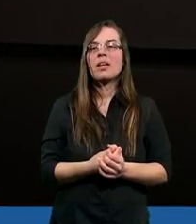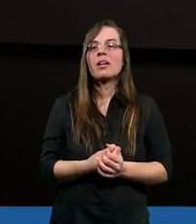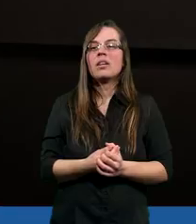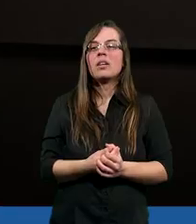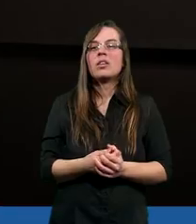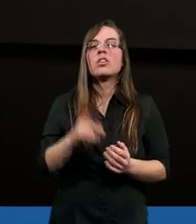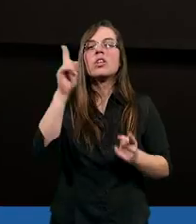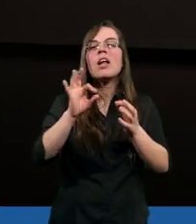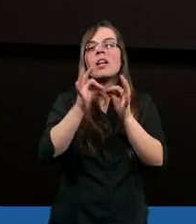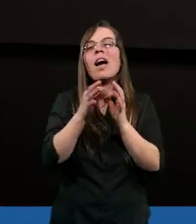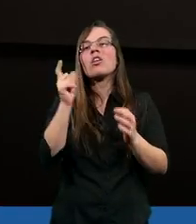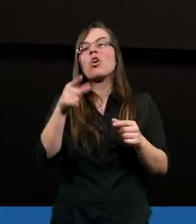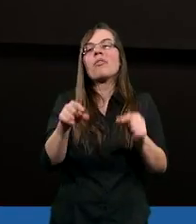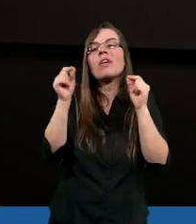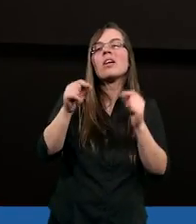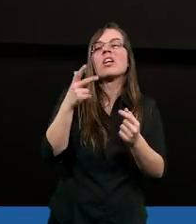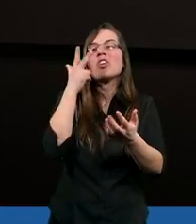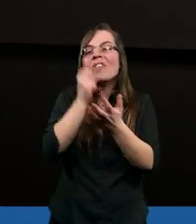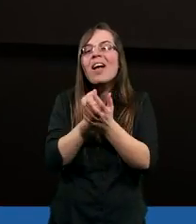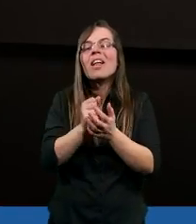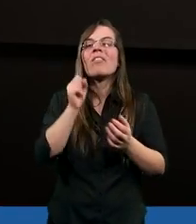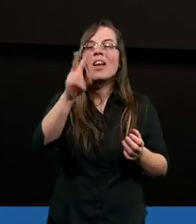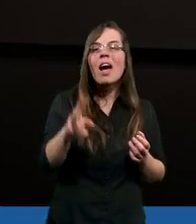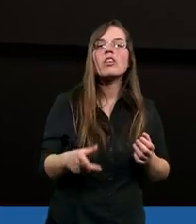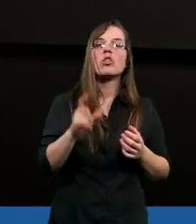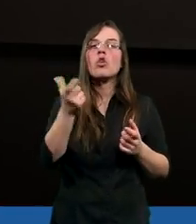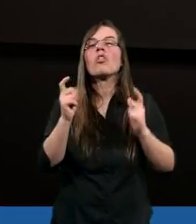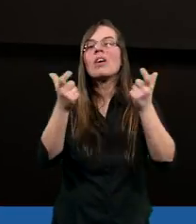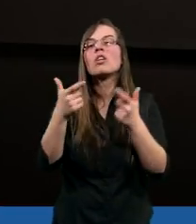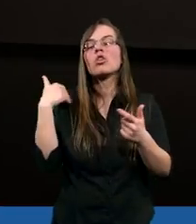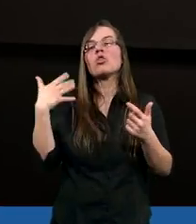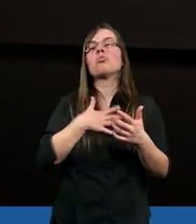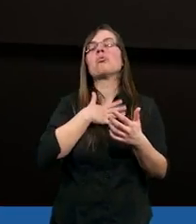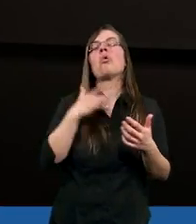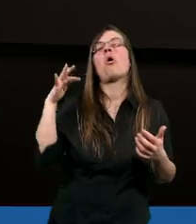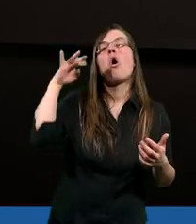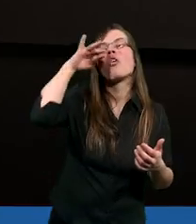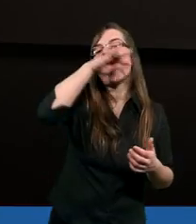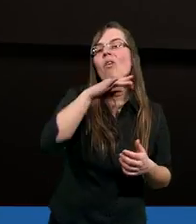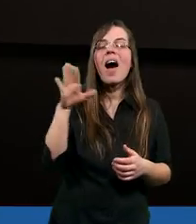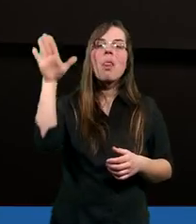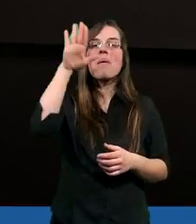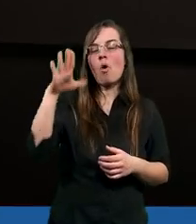Nawet ktoś zebrał świadectwa takich ludzi i wydał książkę rozczarowani Bogiem.